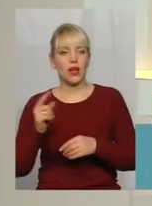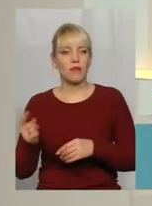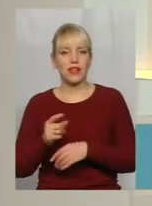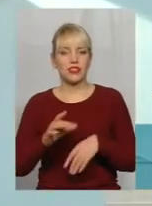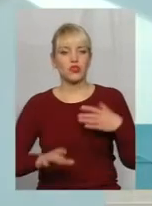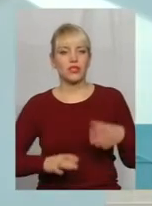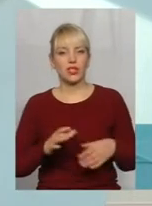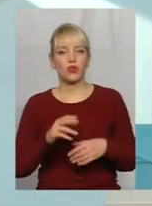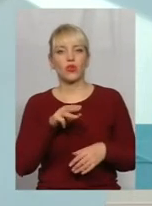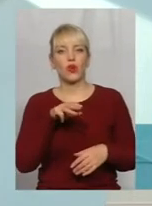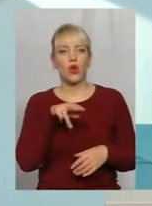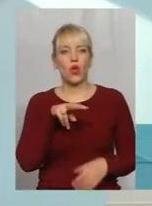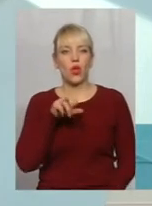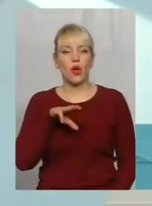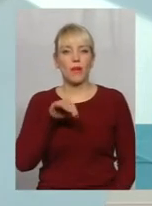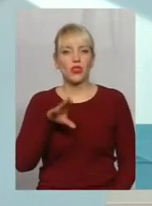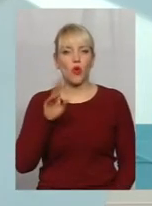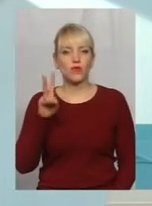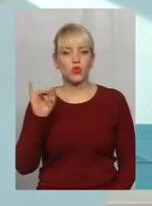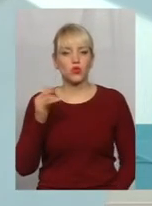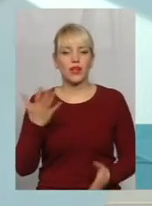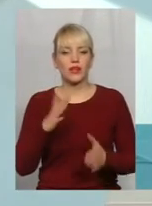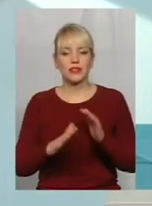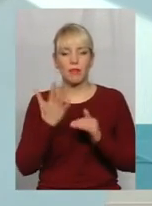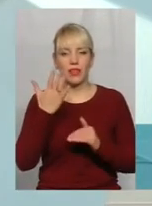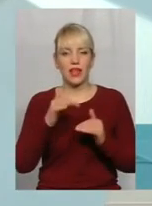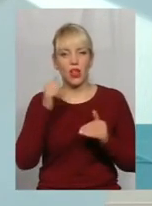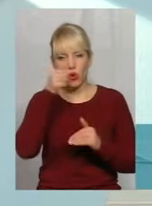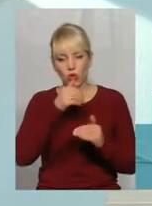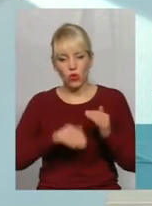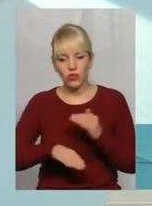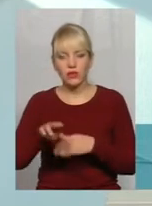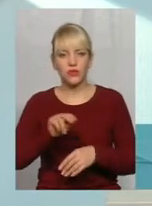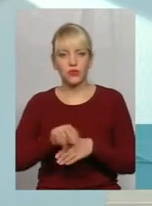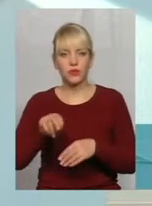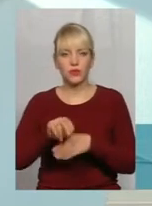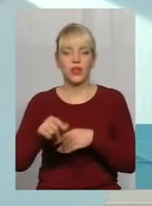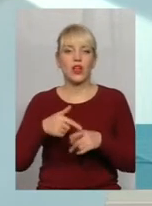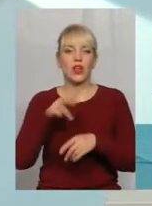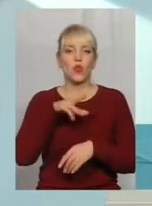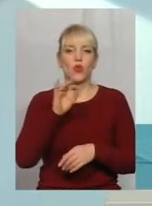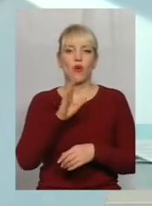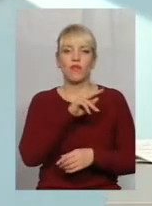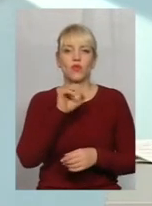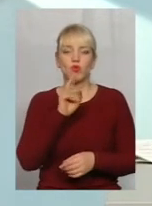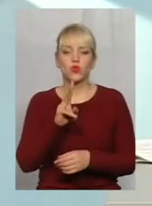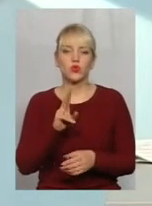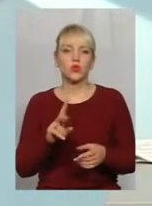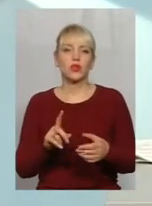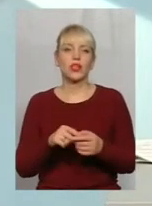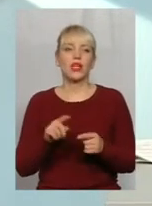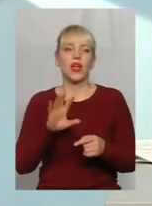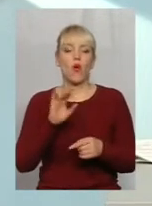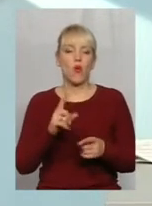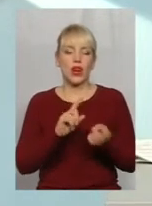Валентину Лопатовську, яка з п'яти років її довела, а потім Довжук, там Татяна підключилась, і Оля стала